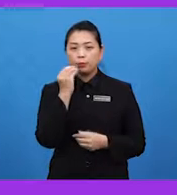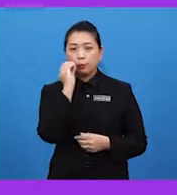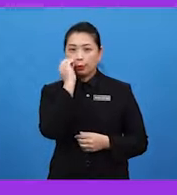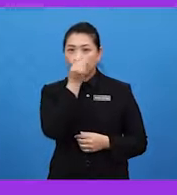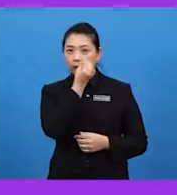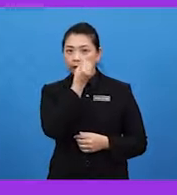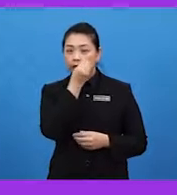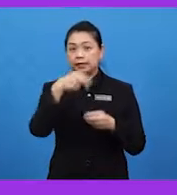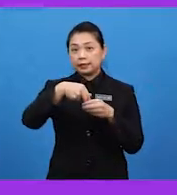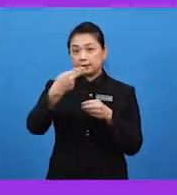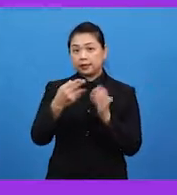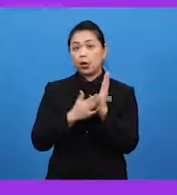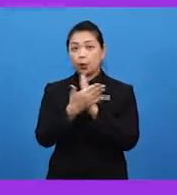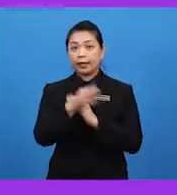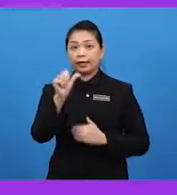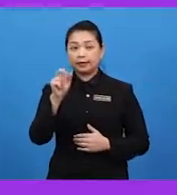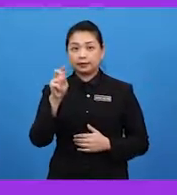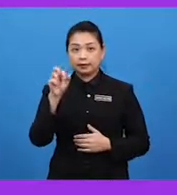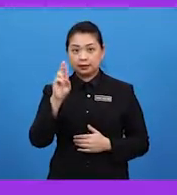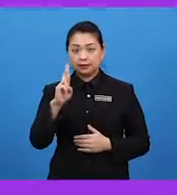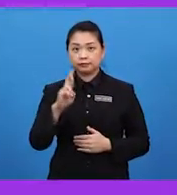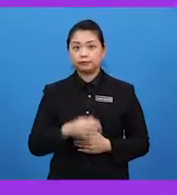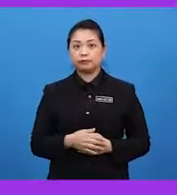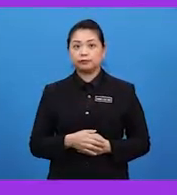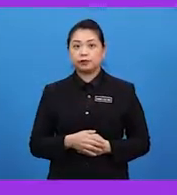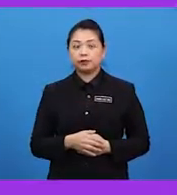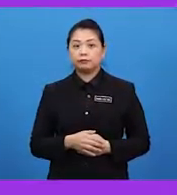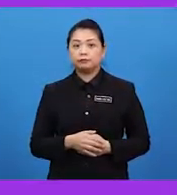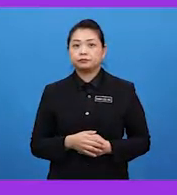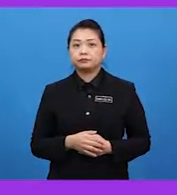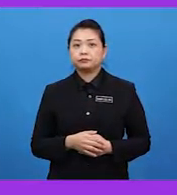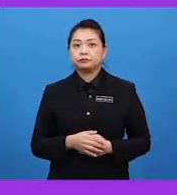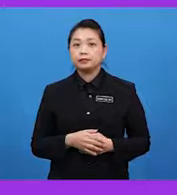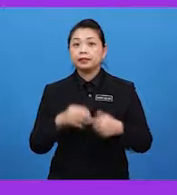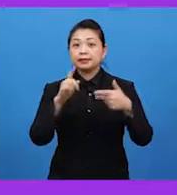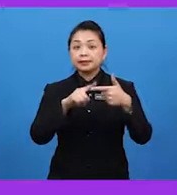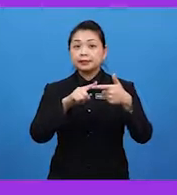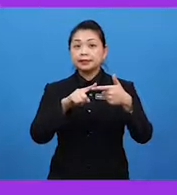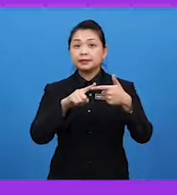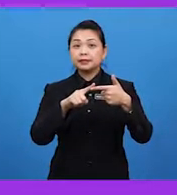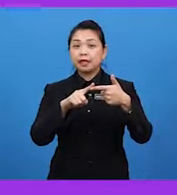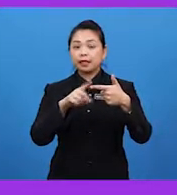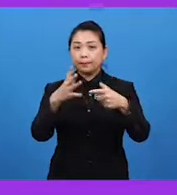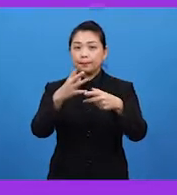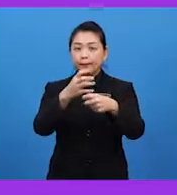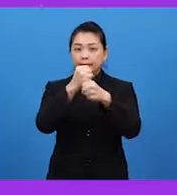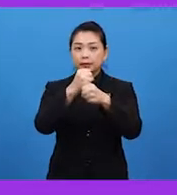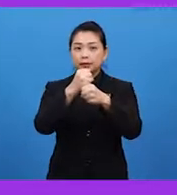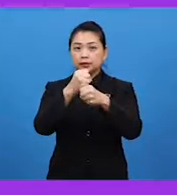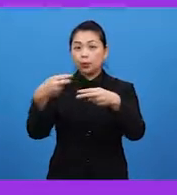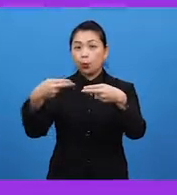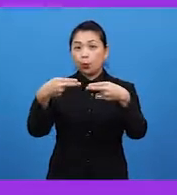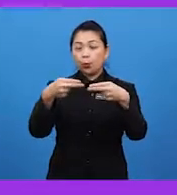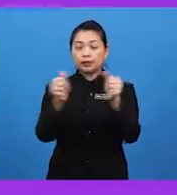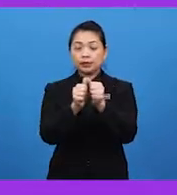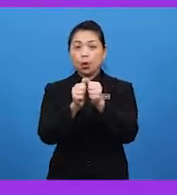enter. Stil. Stil akan memegang stigma dan menghubungkannya dengan ovari.